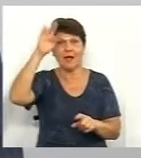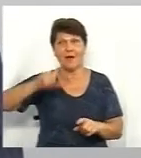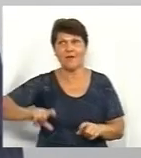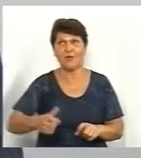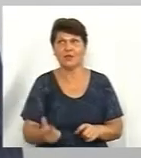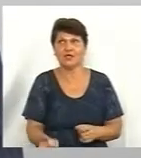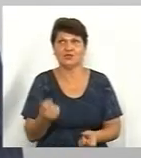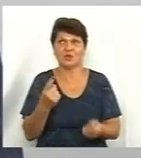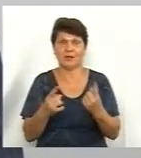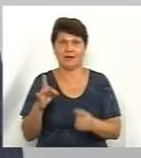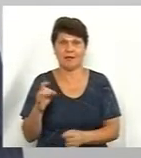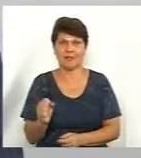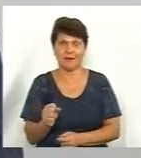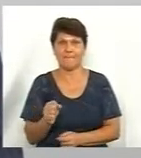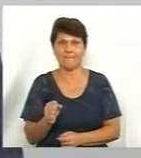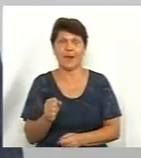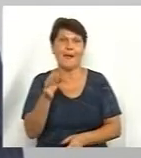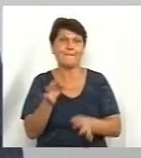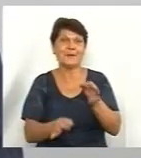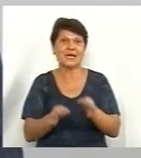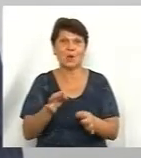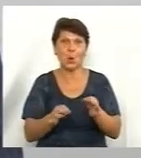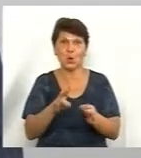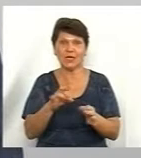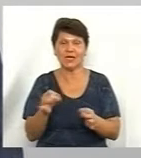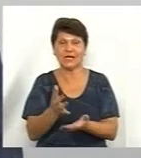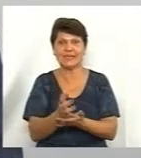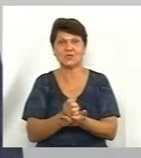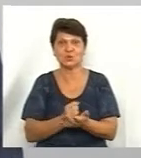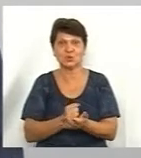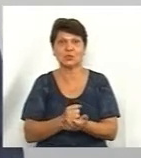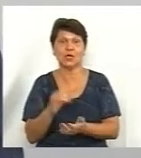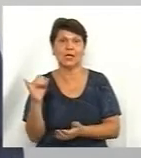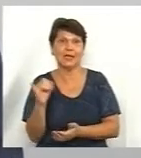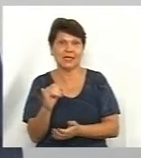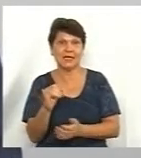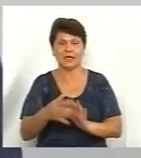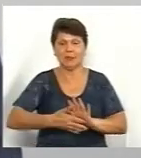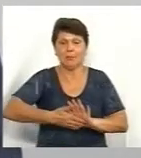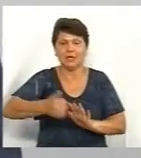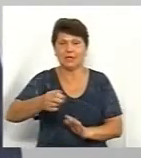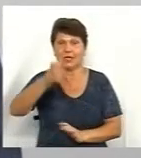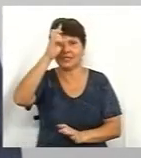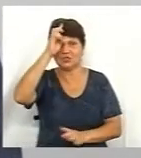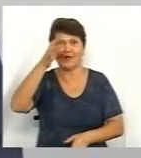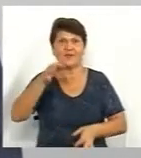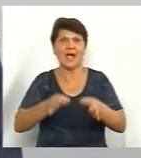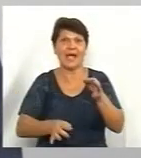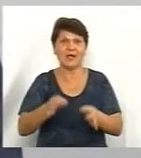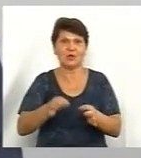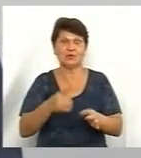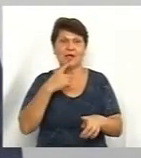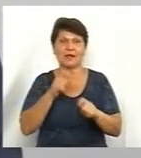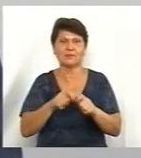природні ресурси і так далі. Тому якраз покликання державної екологічної експертизи з